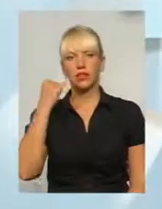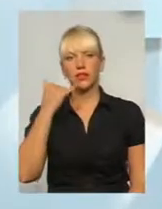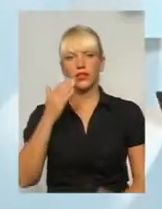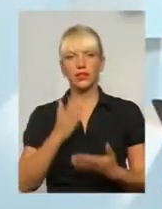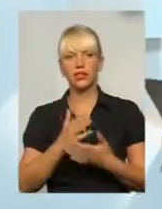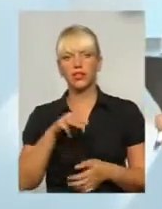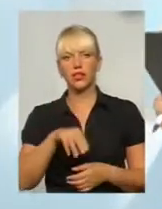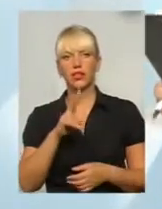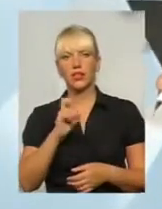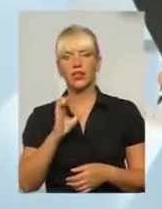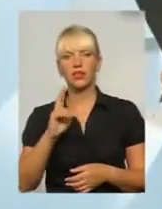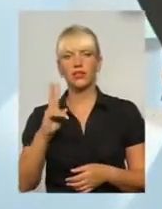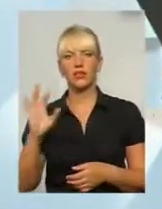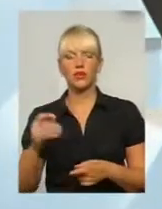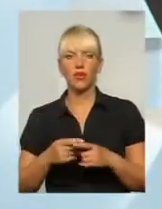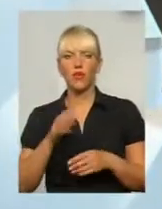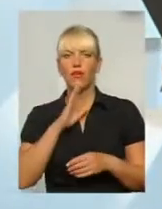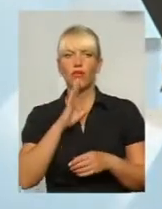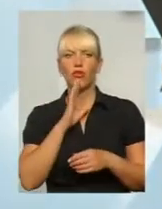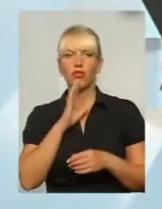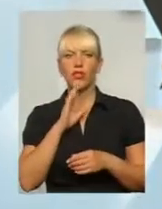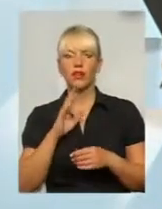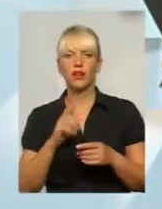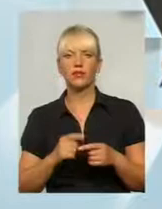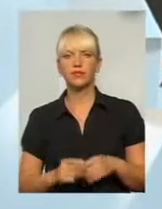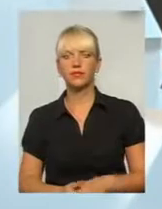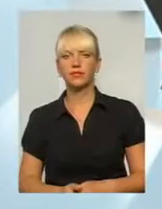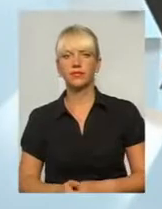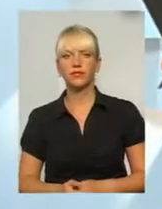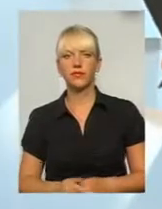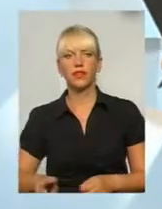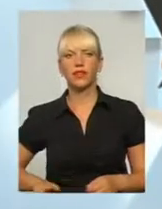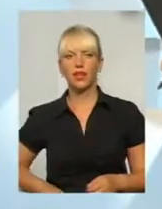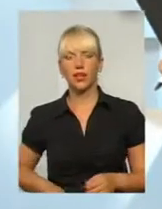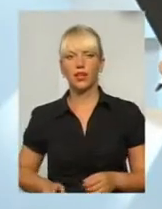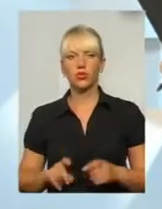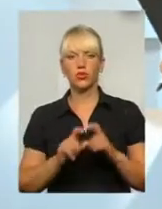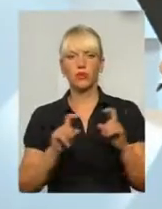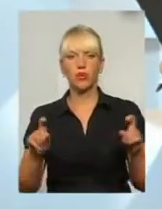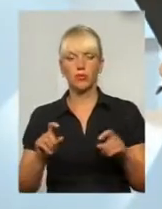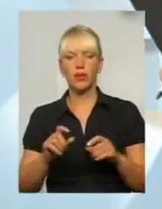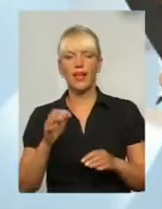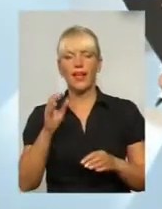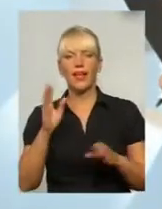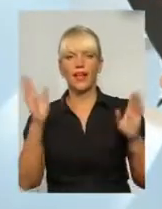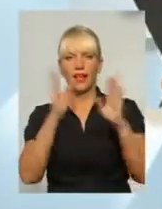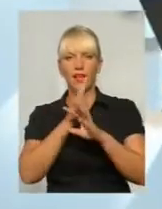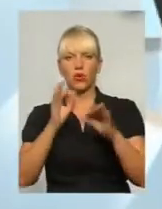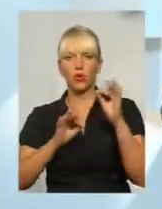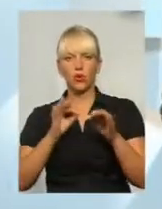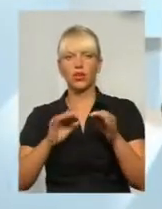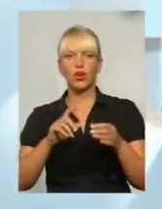пані Тетяна Касько, вона директор департаменту екології Одеської міської ради.